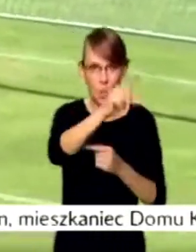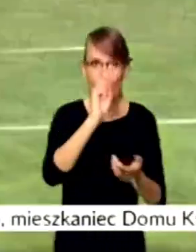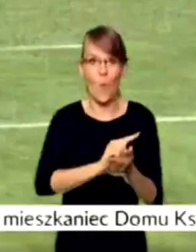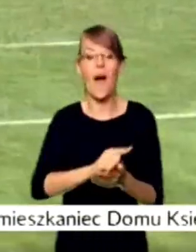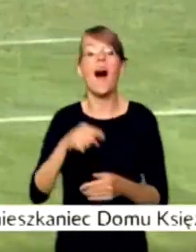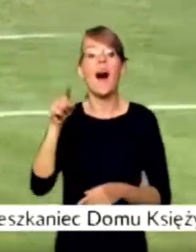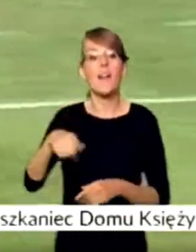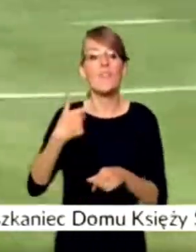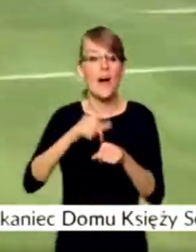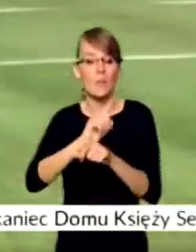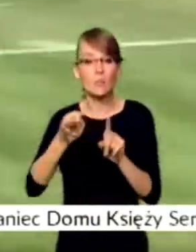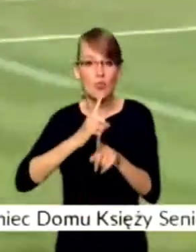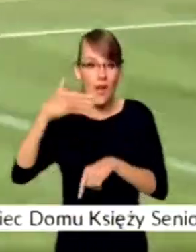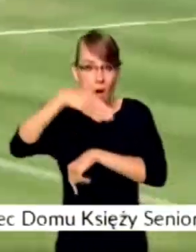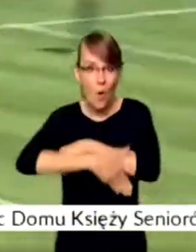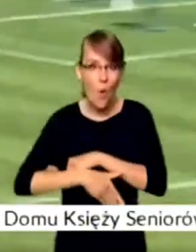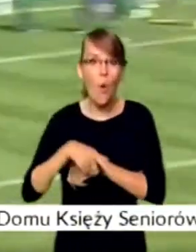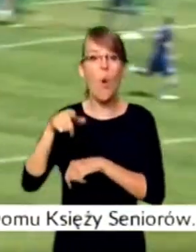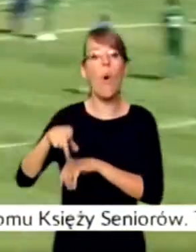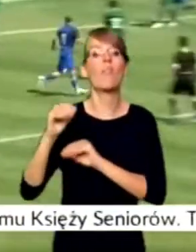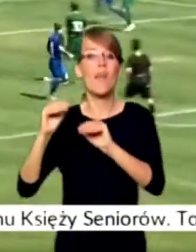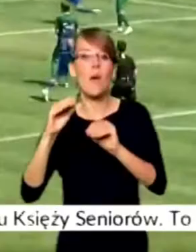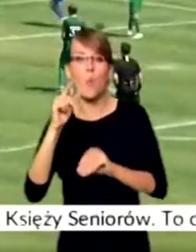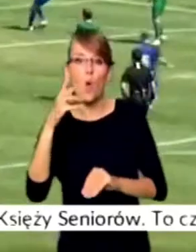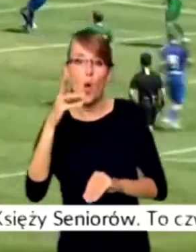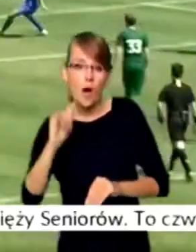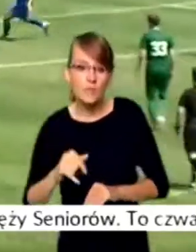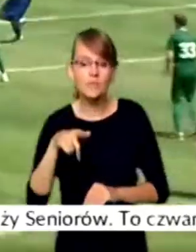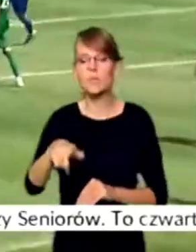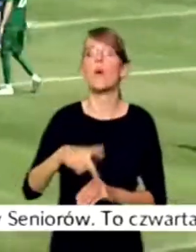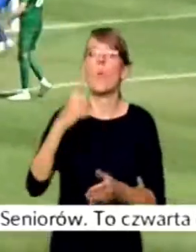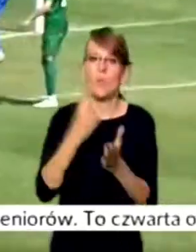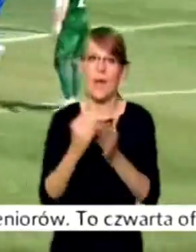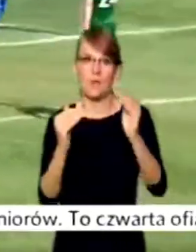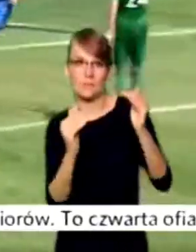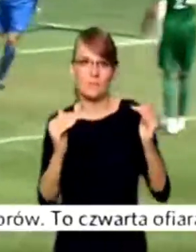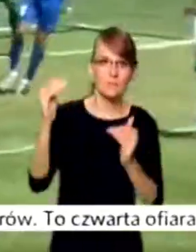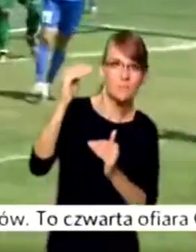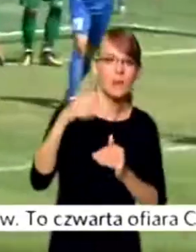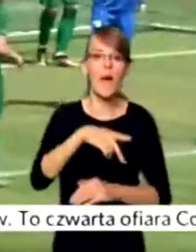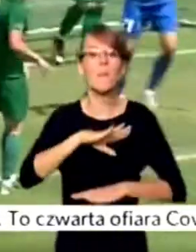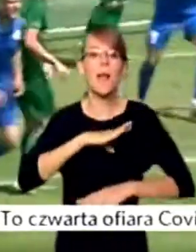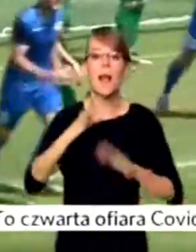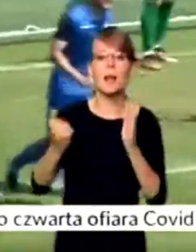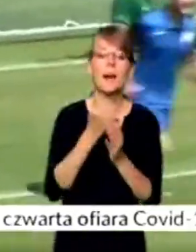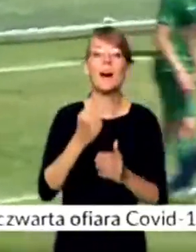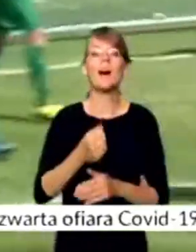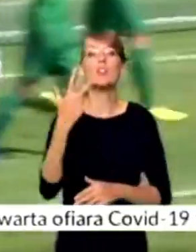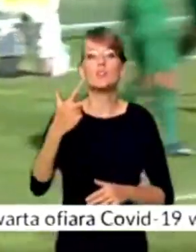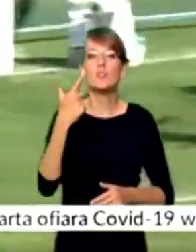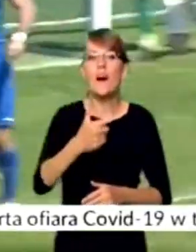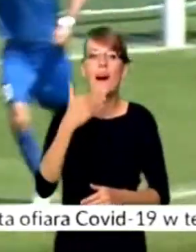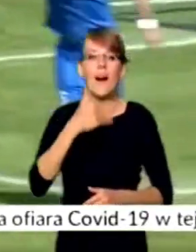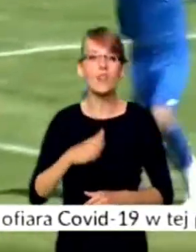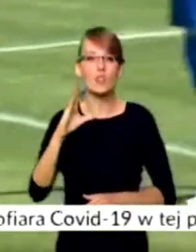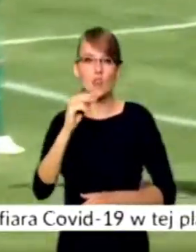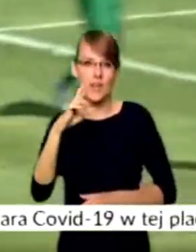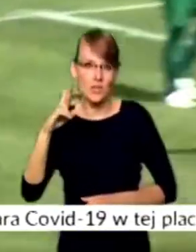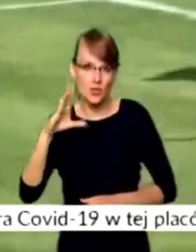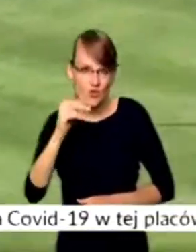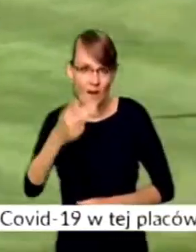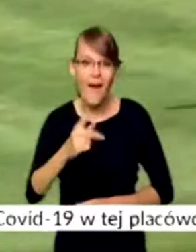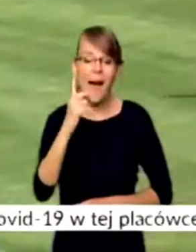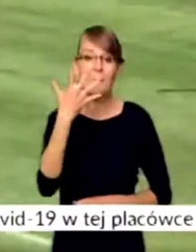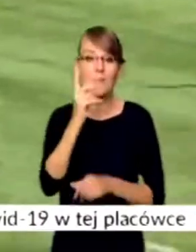końcem podopieczni trenera Michała Pulkowskiego odzyskali prowadzenie. Po tym jak bramkę na 3 do 2 zdobył Sebastian Szerszeń. Jednak 5 minut